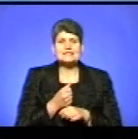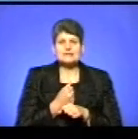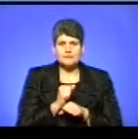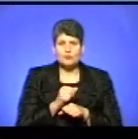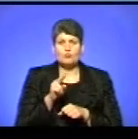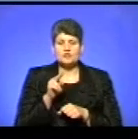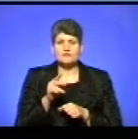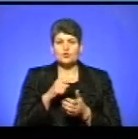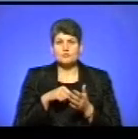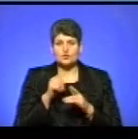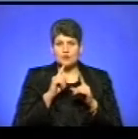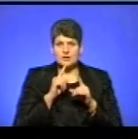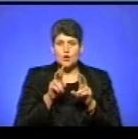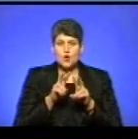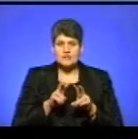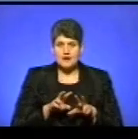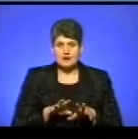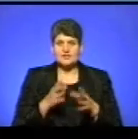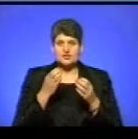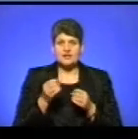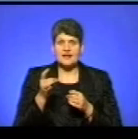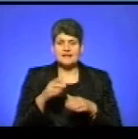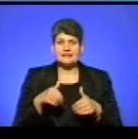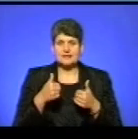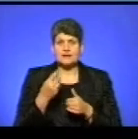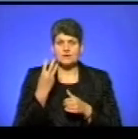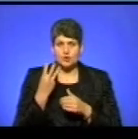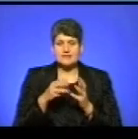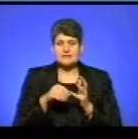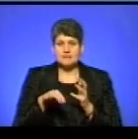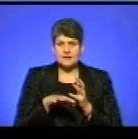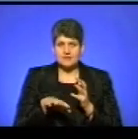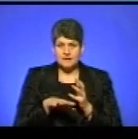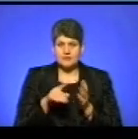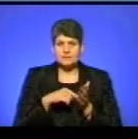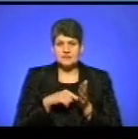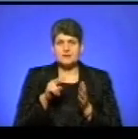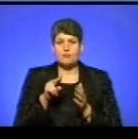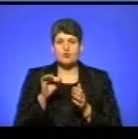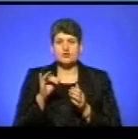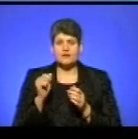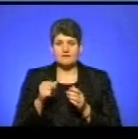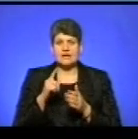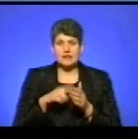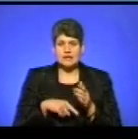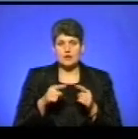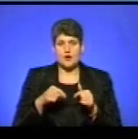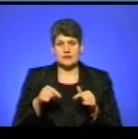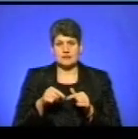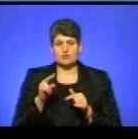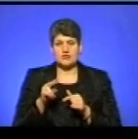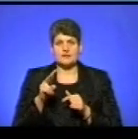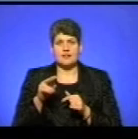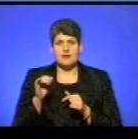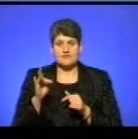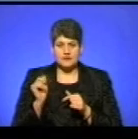Почаївську міську раду розглянути ще раз надання трьох земельних ділянок в місті Почаїві, релігійній організації Почаївська лавра. На